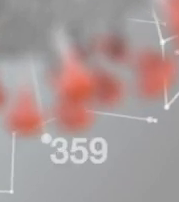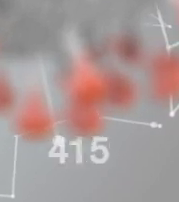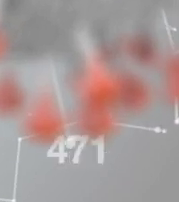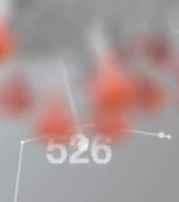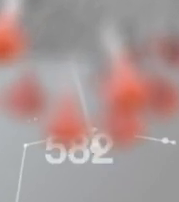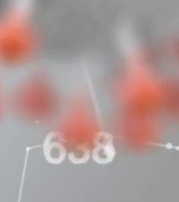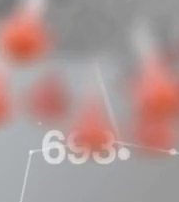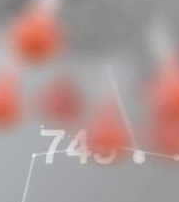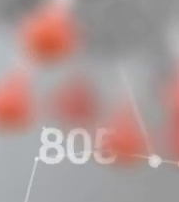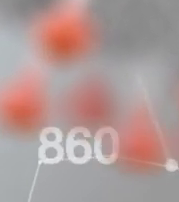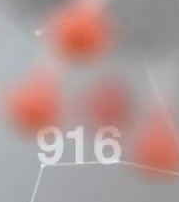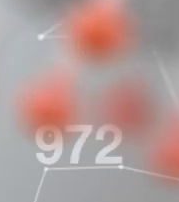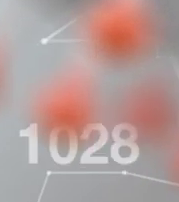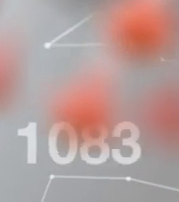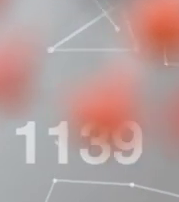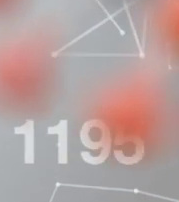Muzika